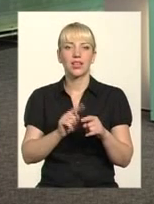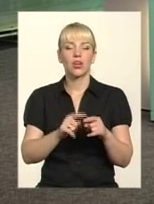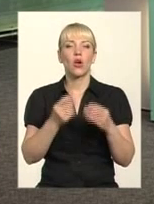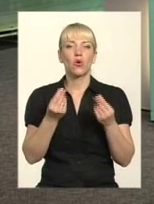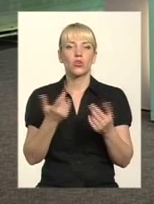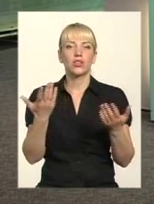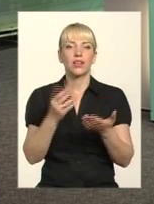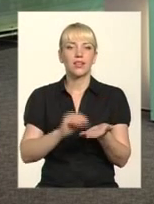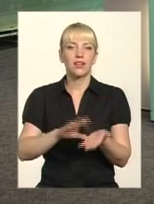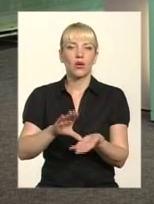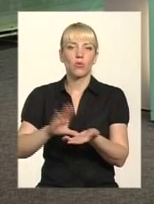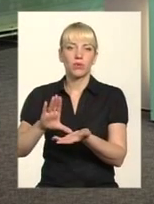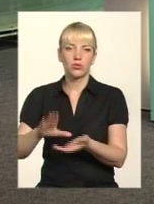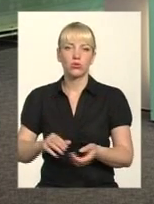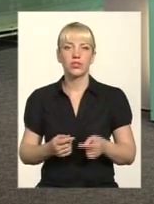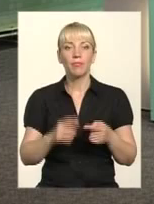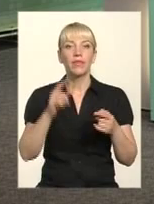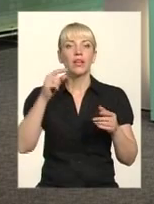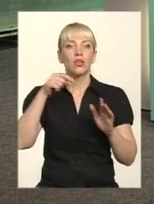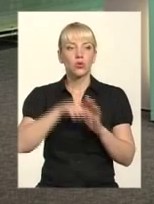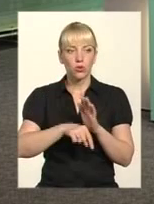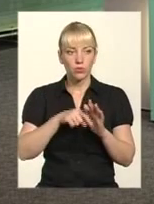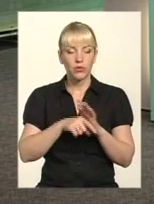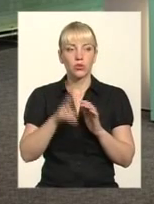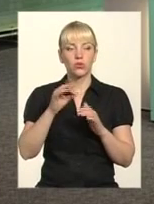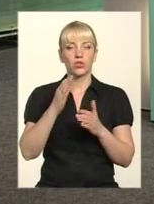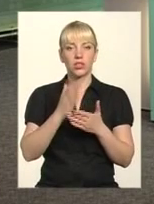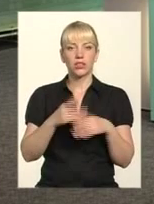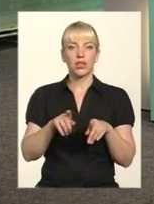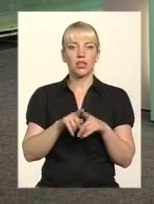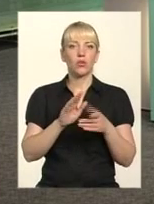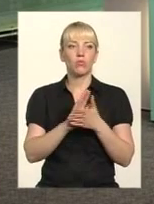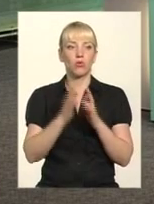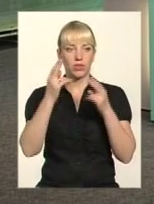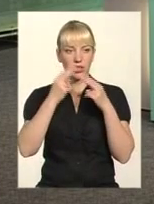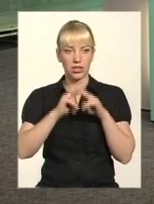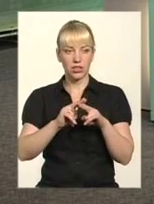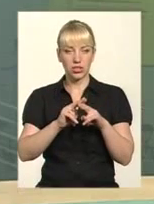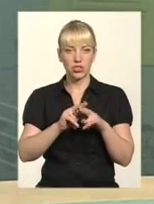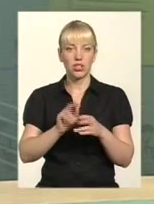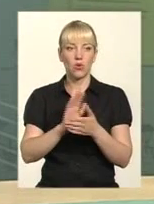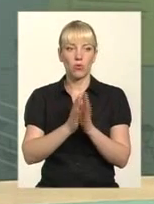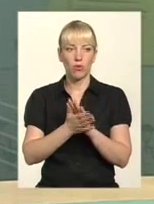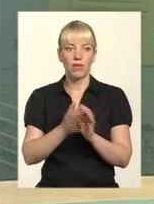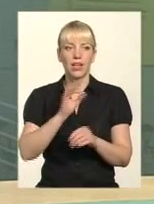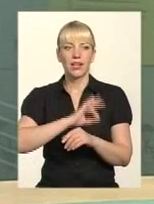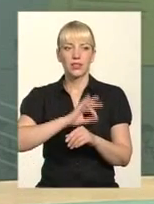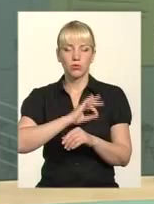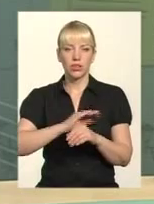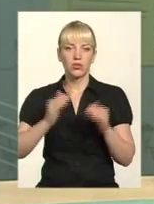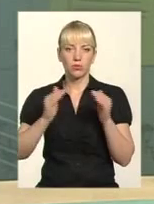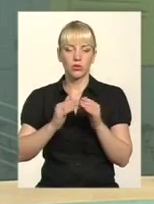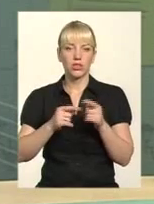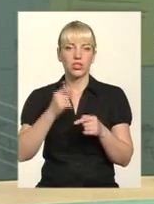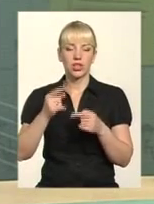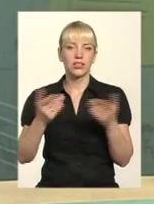які накопичуються. Тобто, але є технічні умови експлуатації будинку. Через певний період